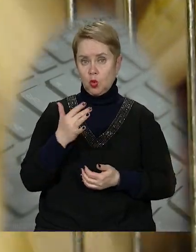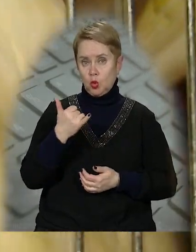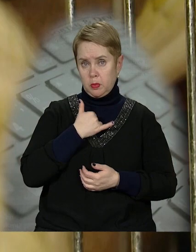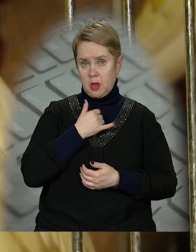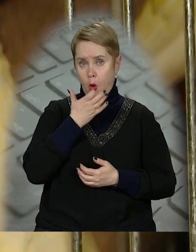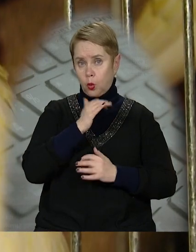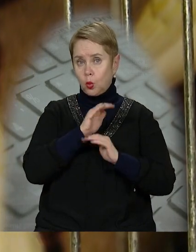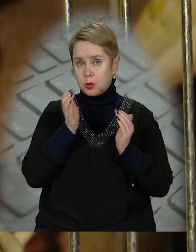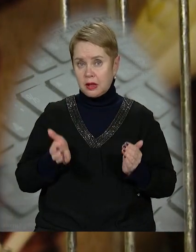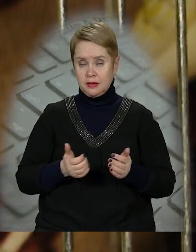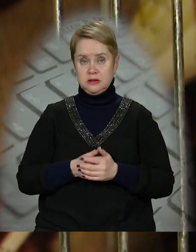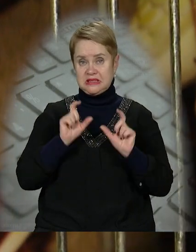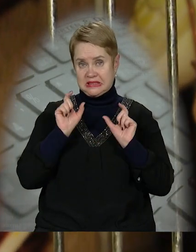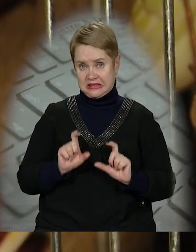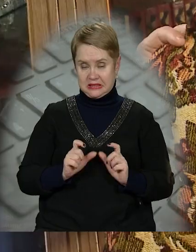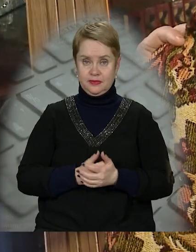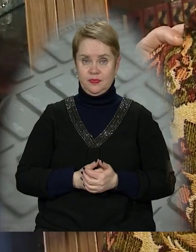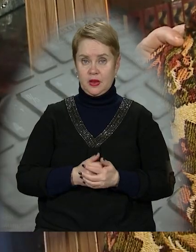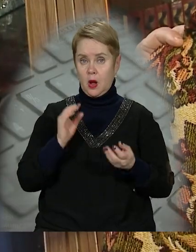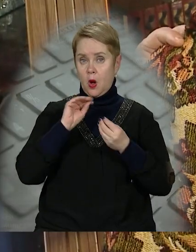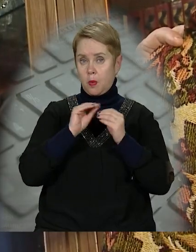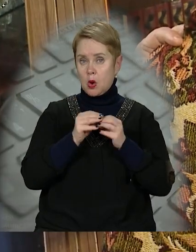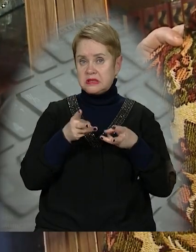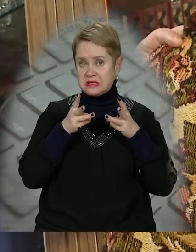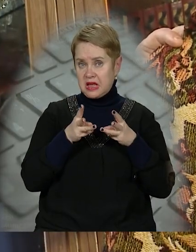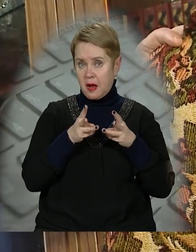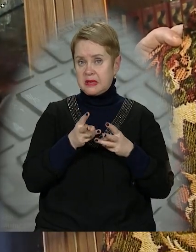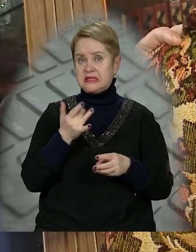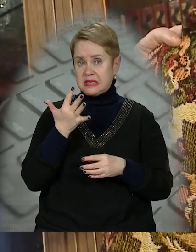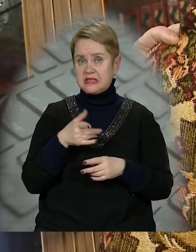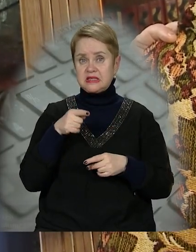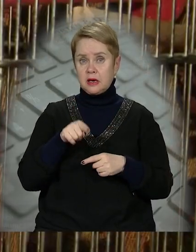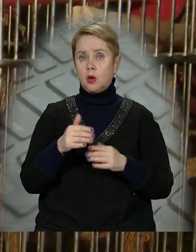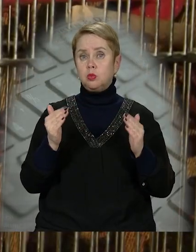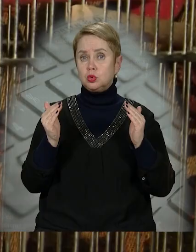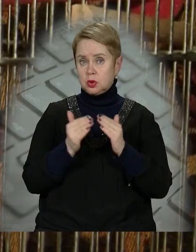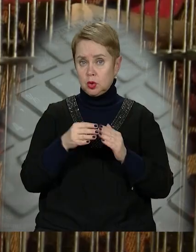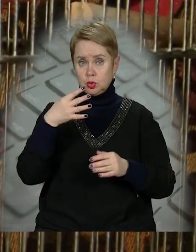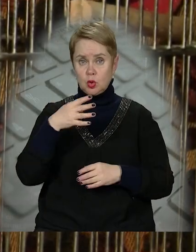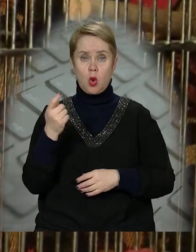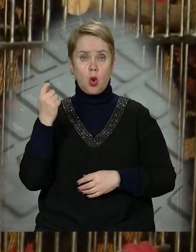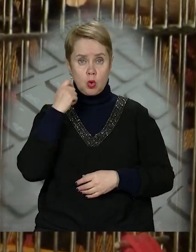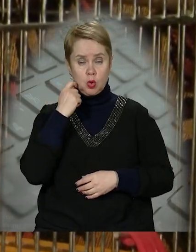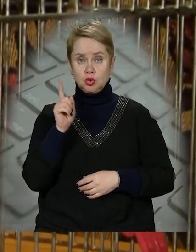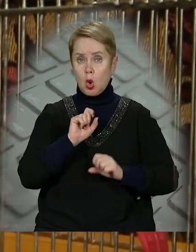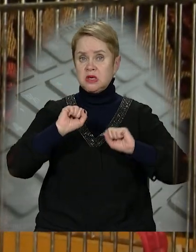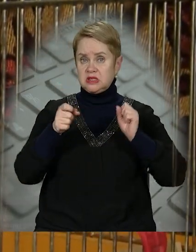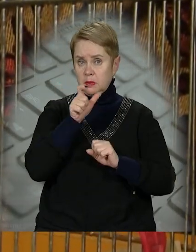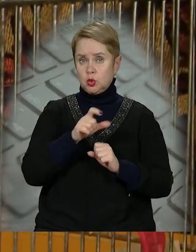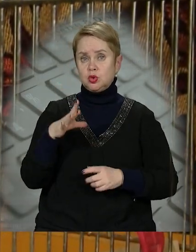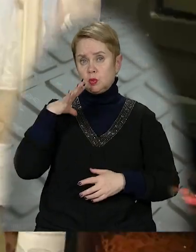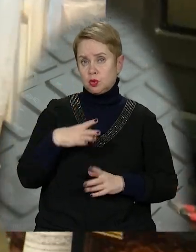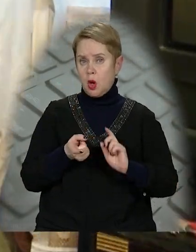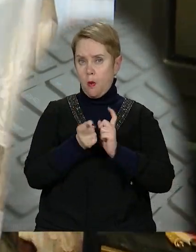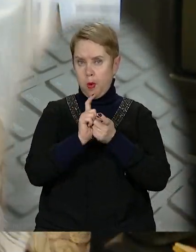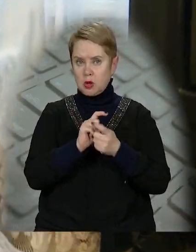Ось він у мене окутаний. Ось він сидить. Проблемі з опаленням майже стільки, скільки і будинку 40 років. Щозими люди